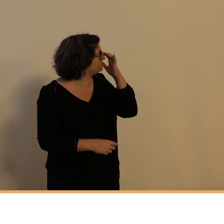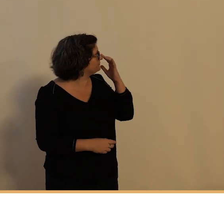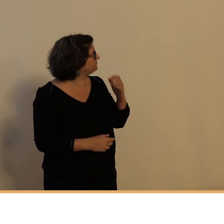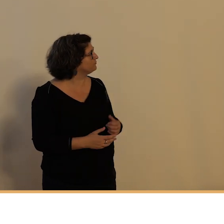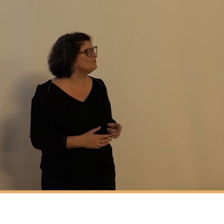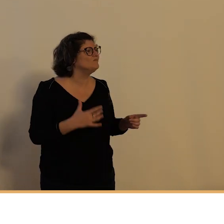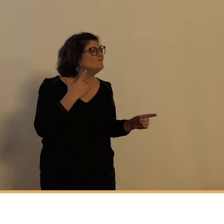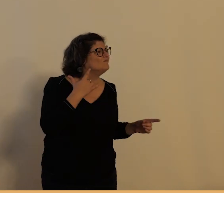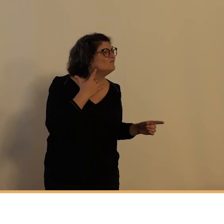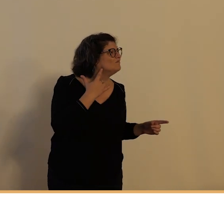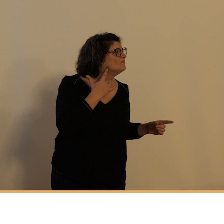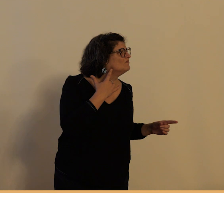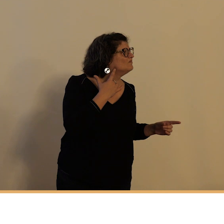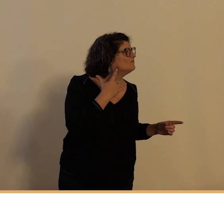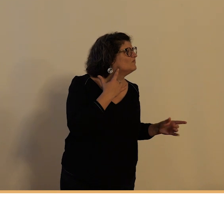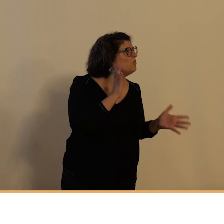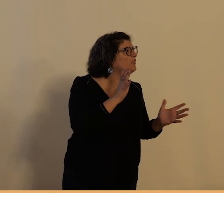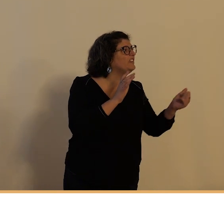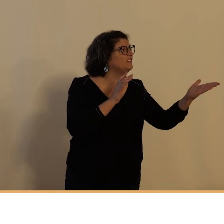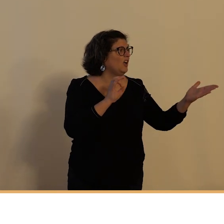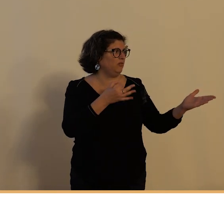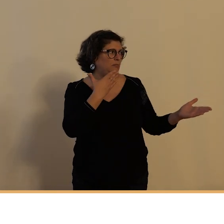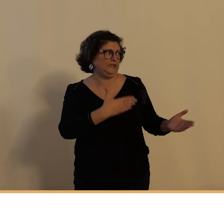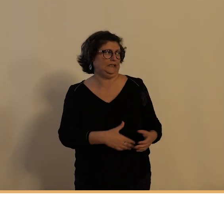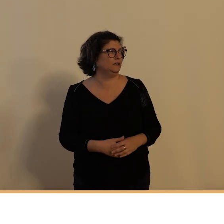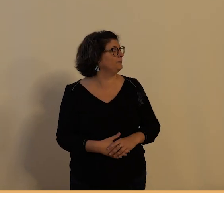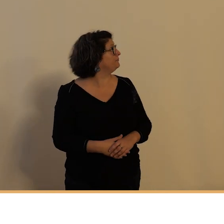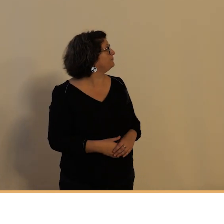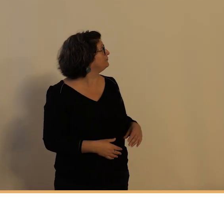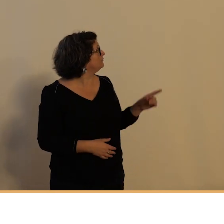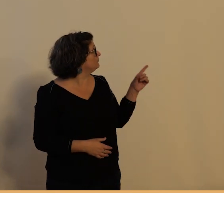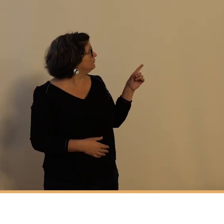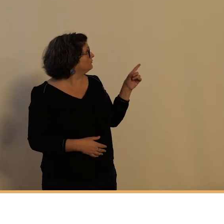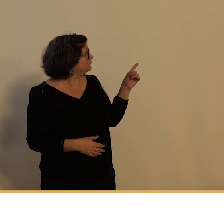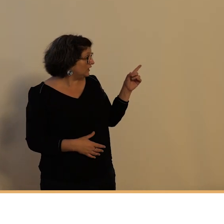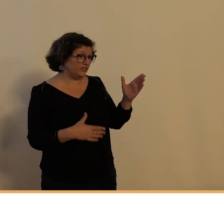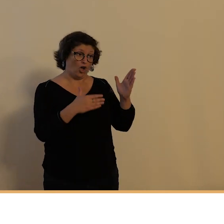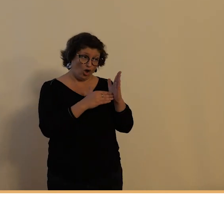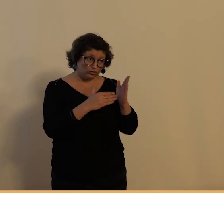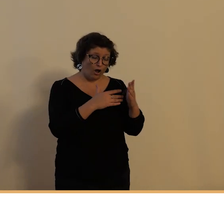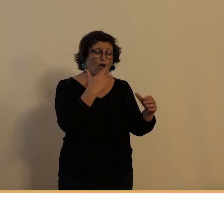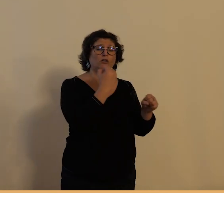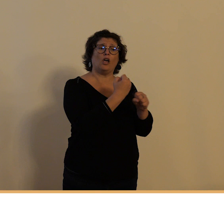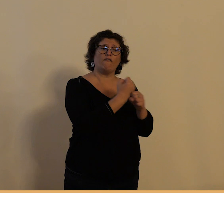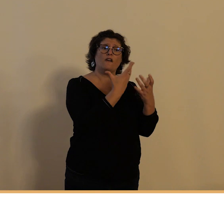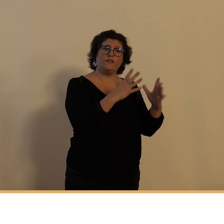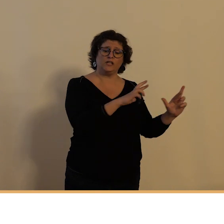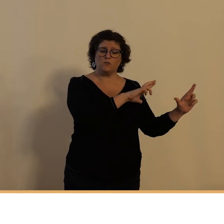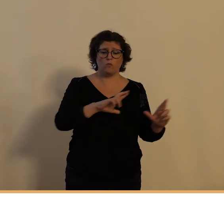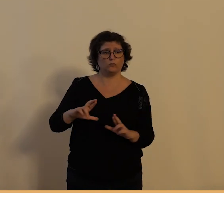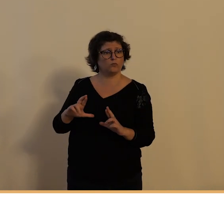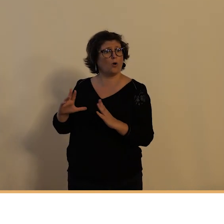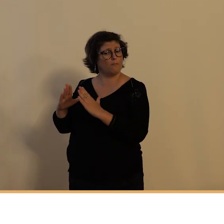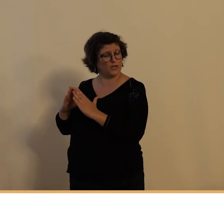comment oui merci monsieur Devineau et une autre scène de retour de travail où on voit